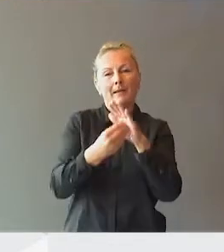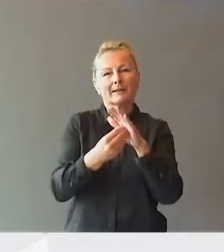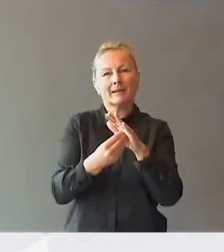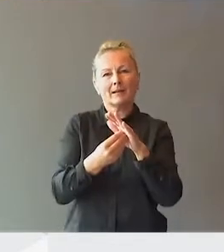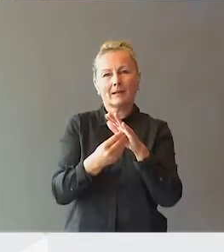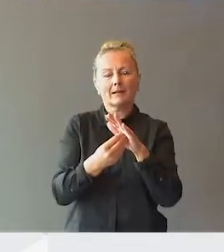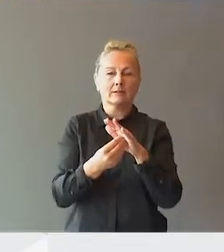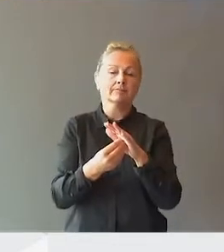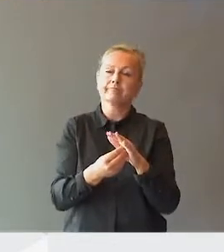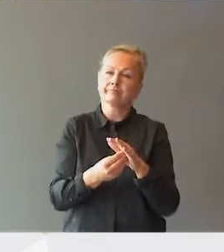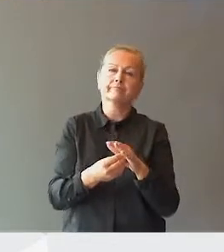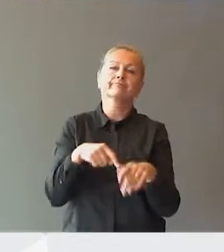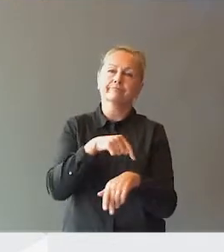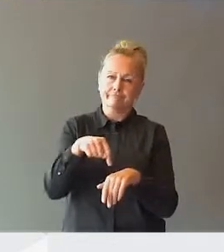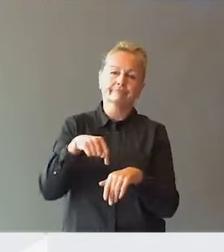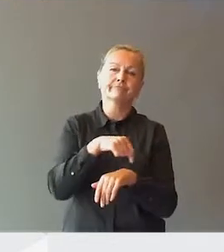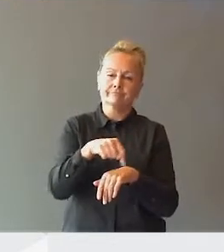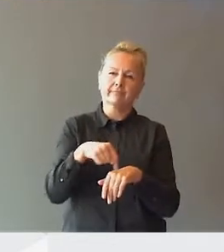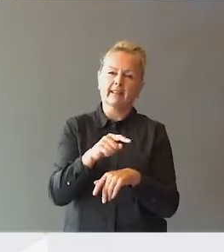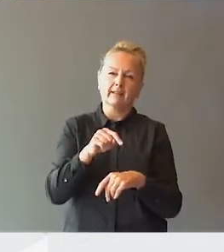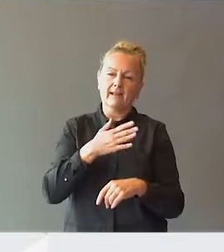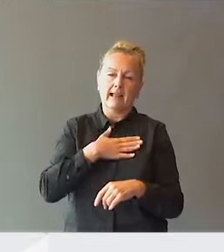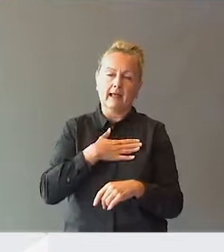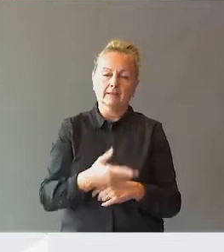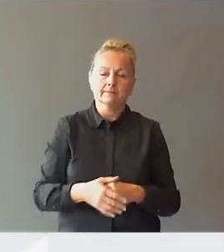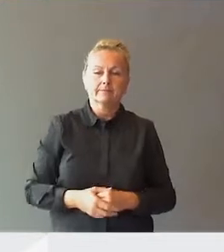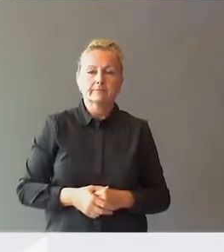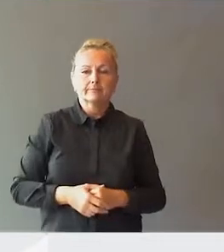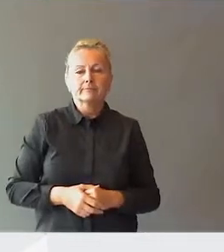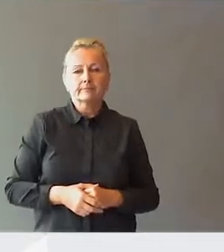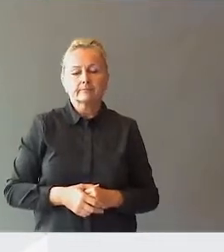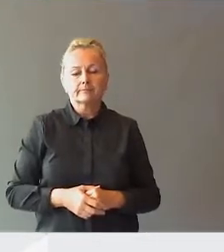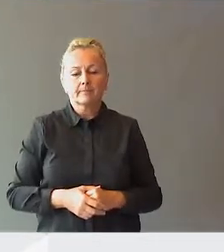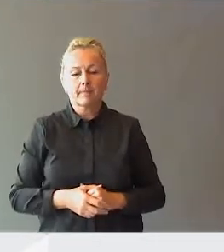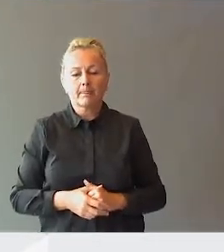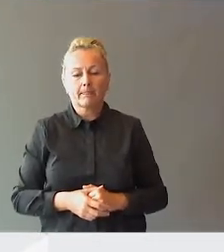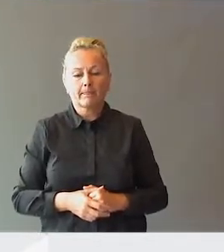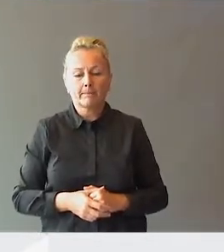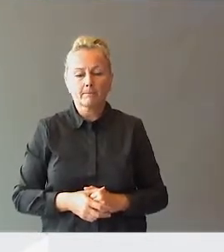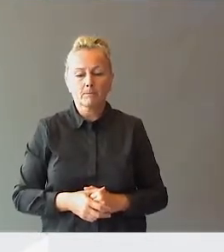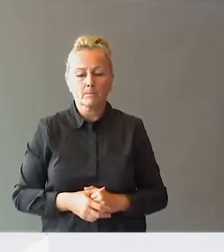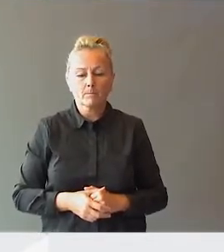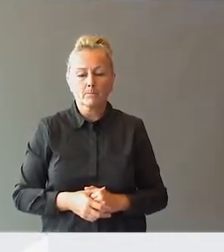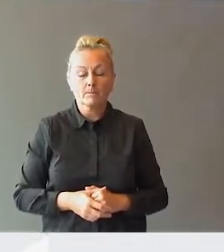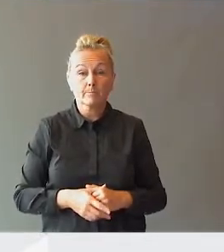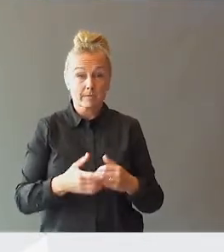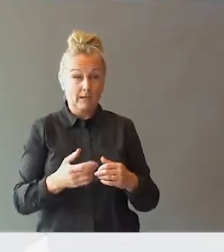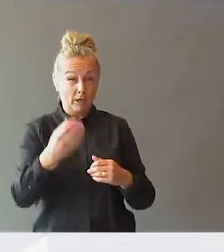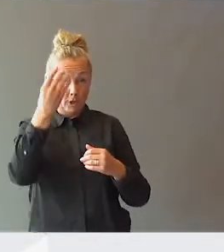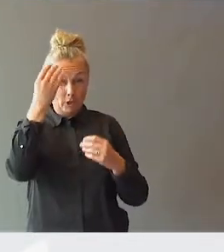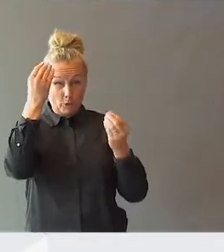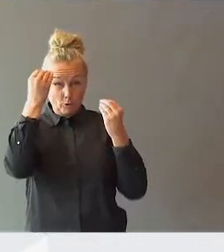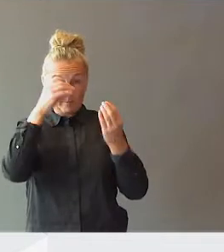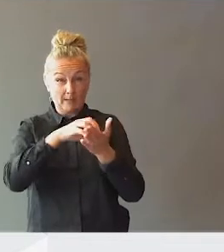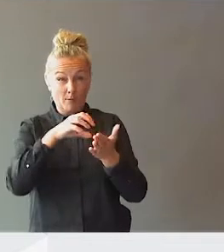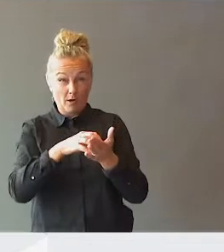tar dette litt lengre tid enn det vi liker. Vi har kunnskapsdavartementet godt representert her i dag,